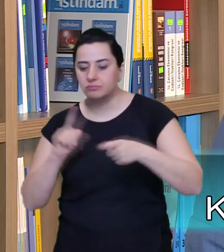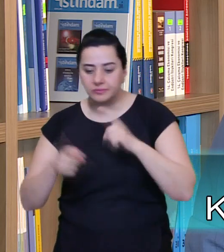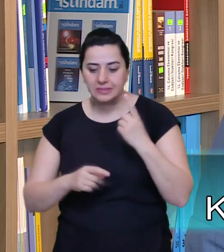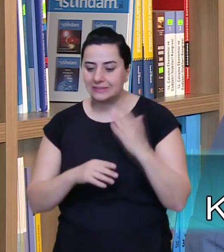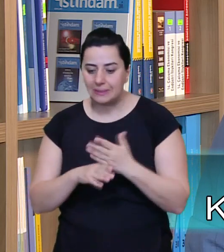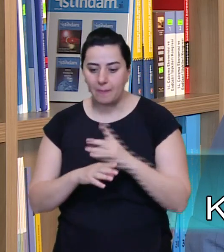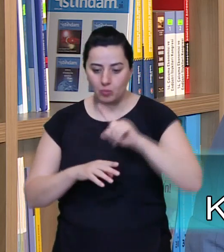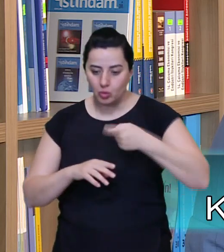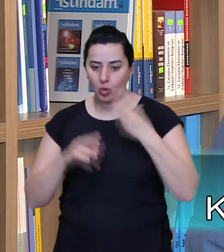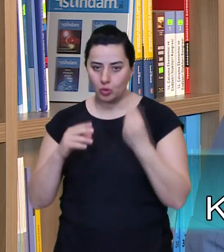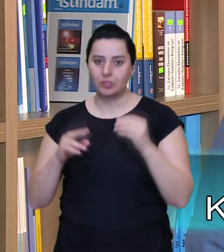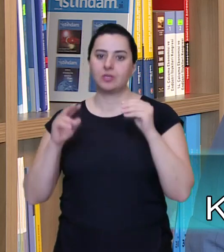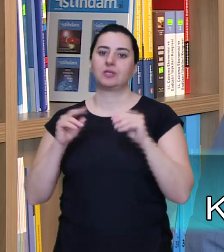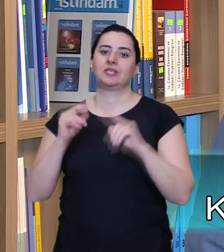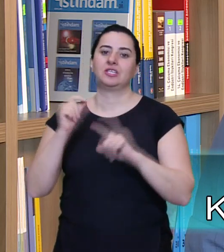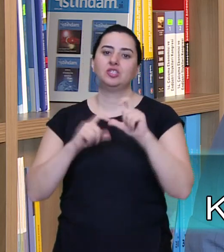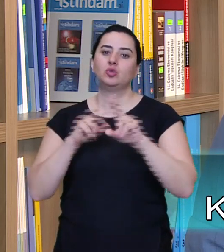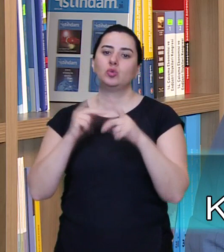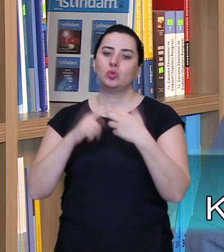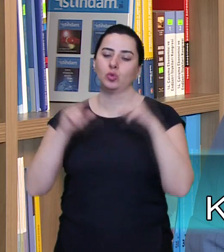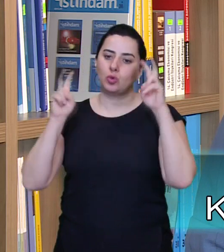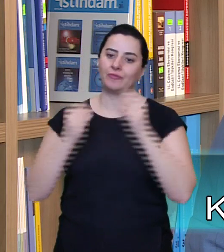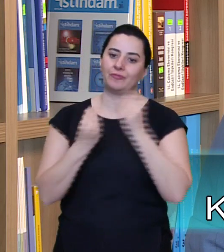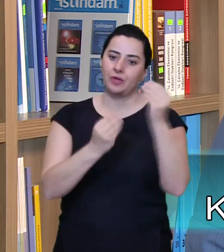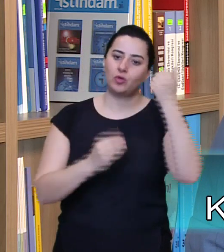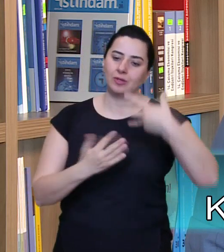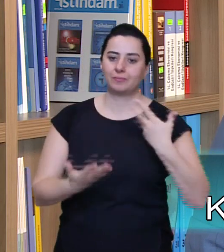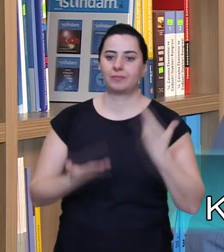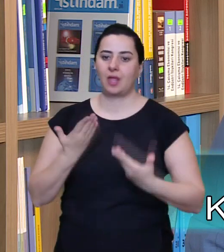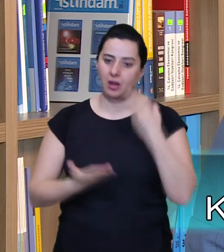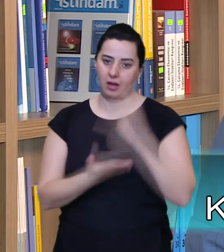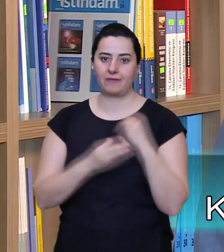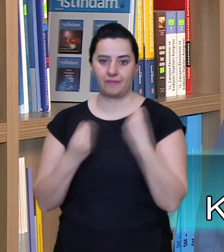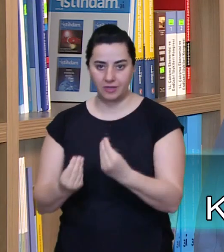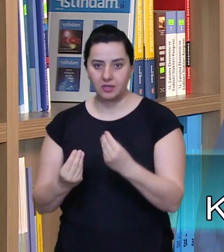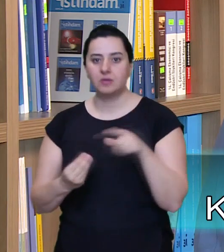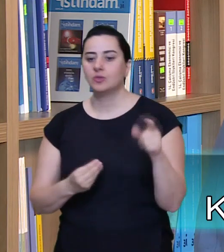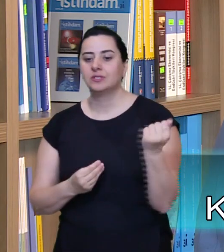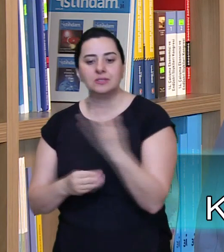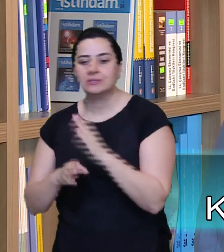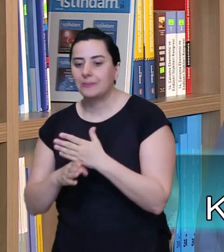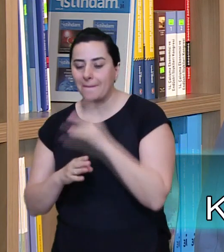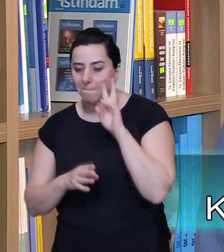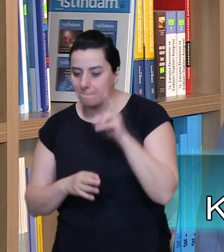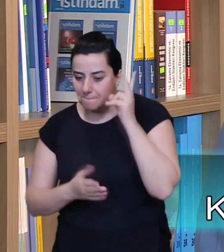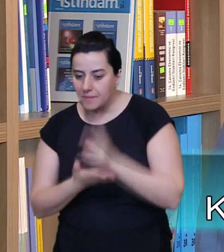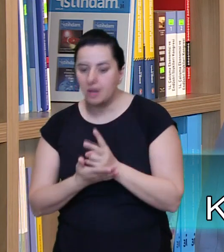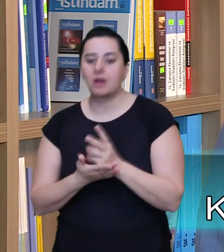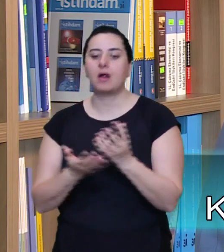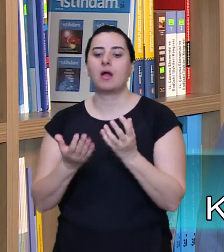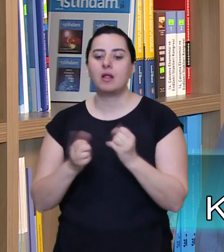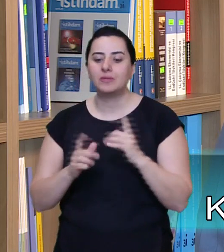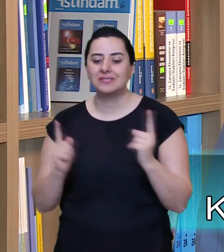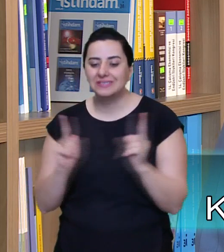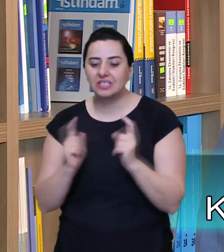kuvvetli emareler bulunması halinde konu iş kur yönetim kurulunca değerlendirilerek karara bağlanır. Sayılan gerekçelerle yönetim kurulu kararı